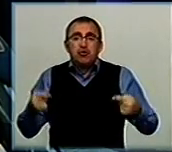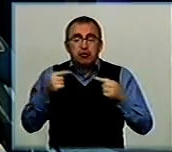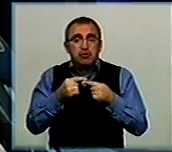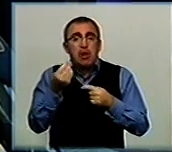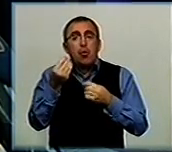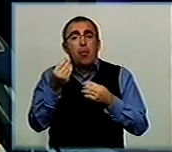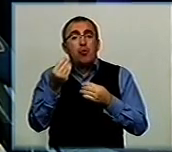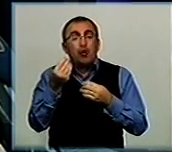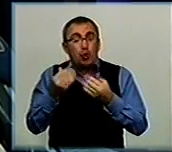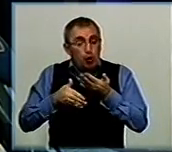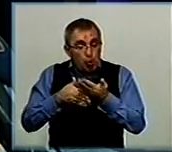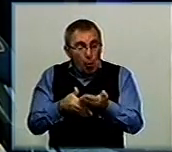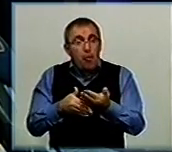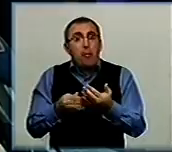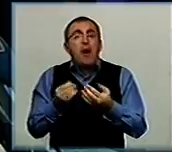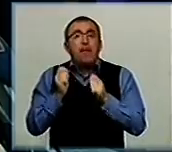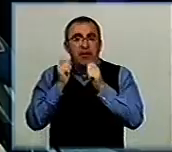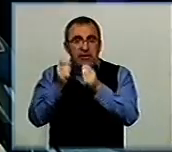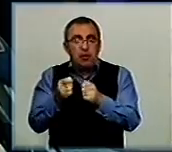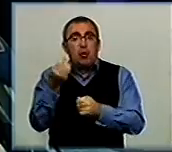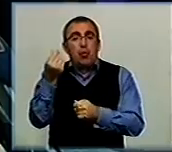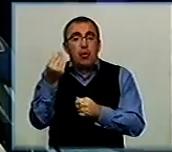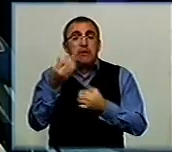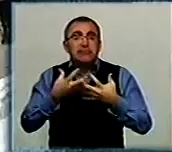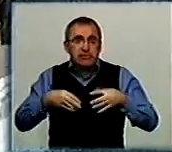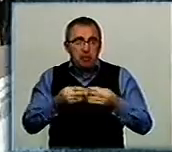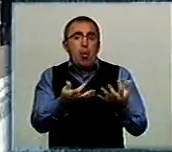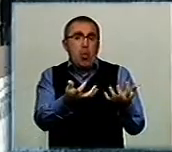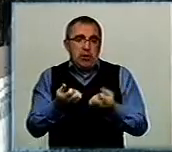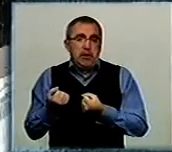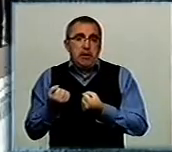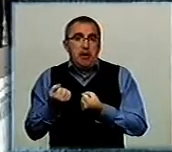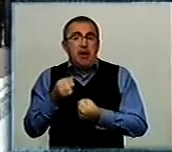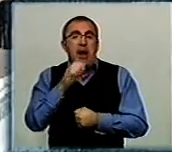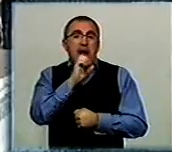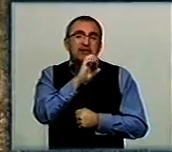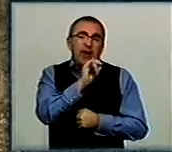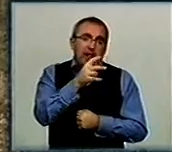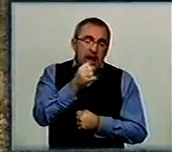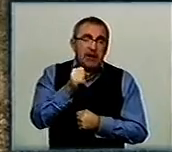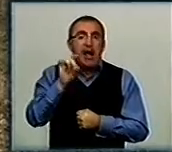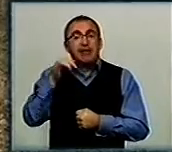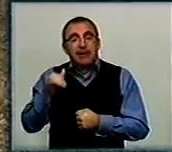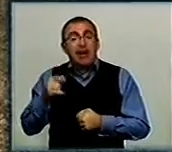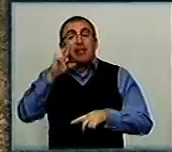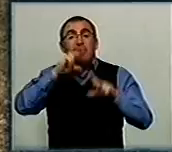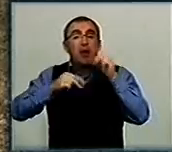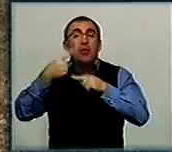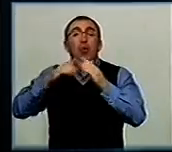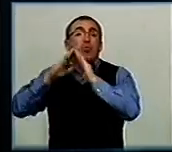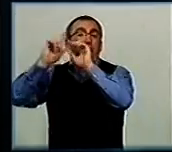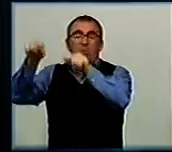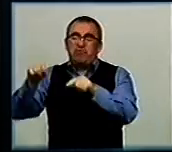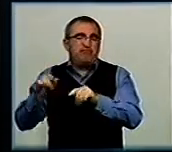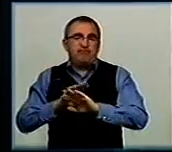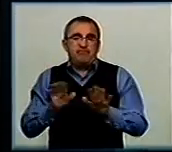призначена, кошти сім'ї отримують. Пані Світлана та пан Андрій надії на повернення додому не полишають.